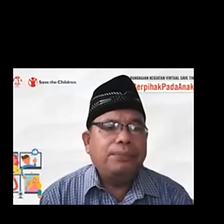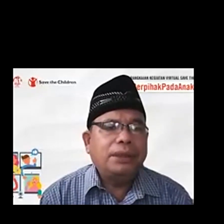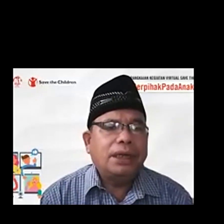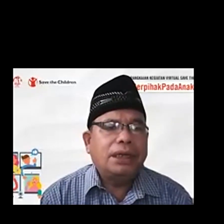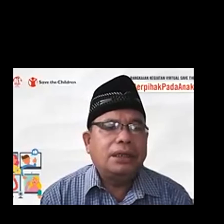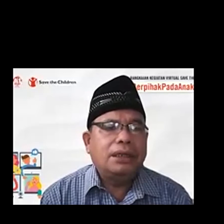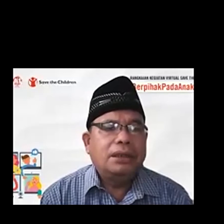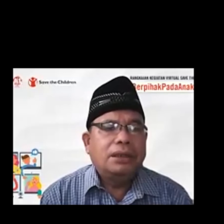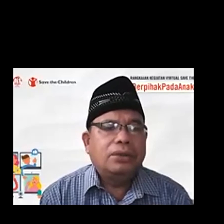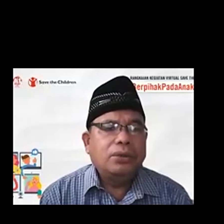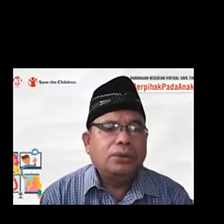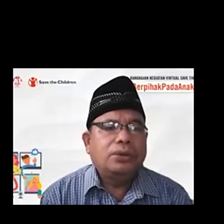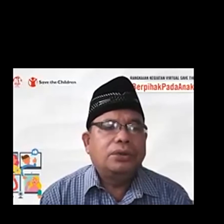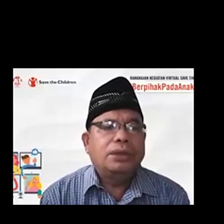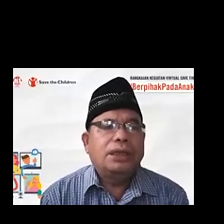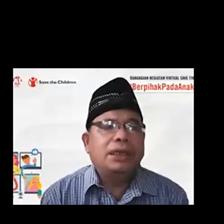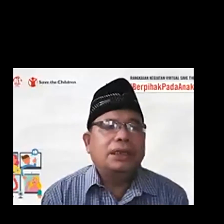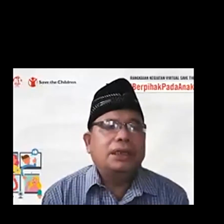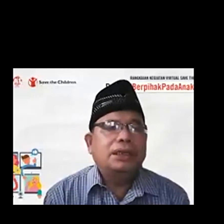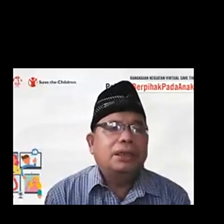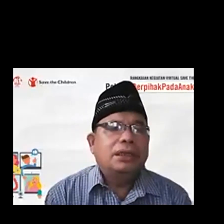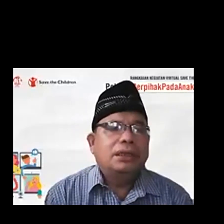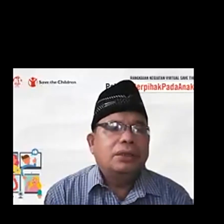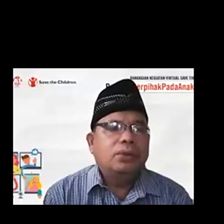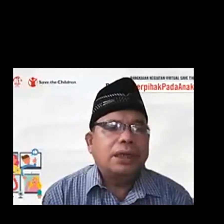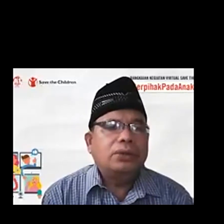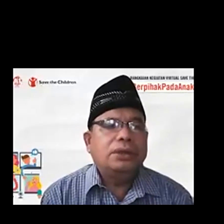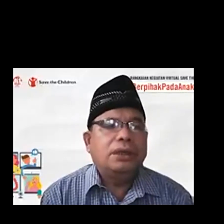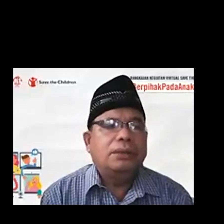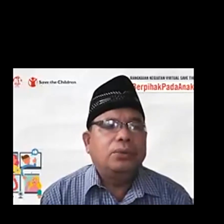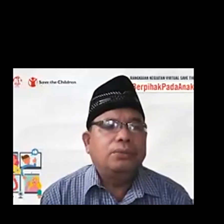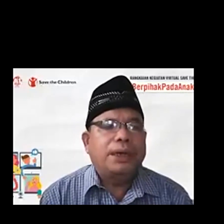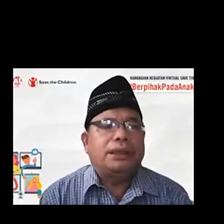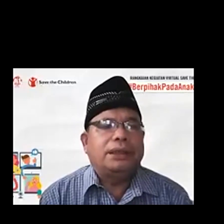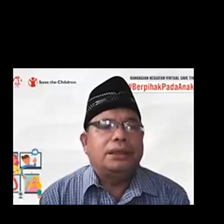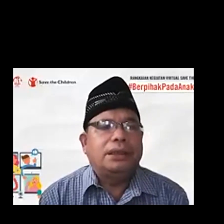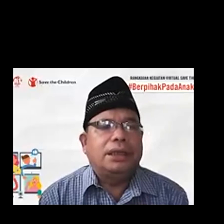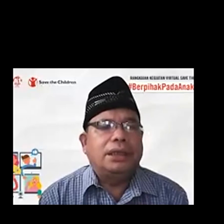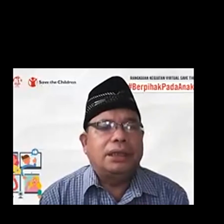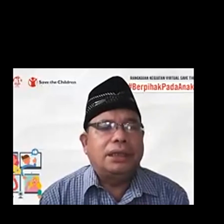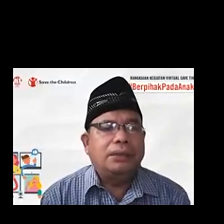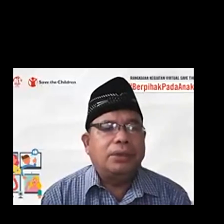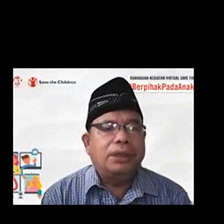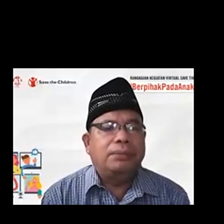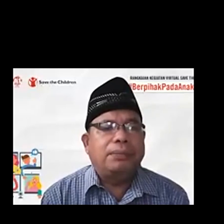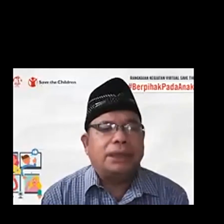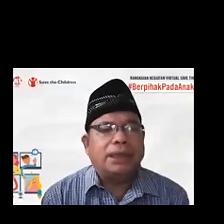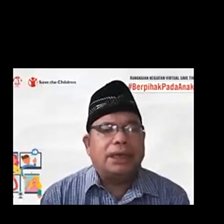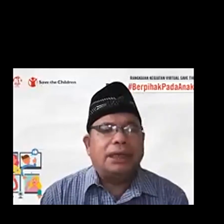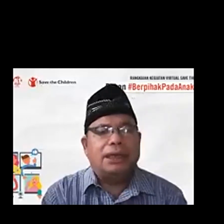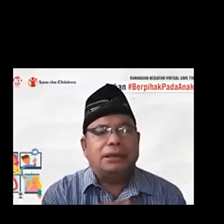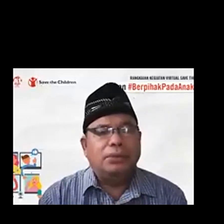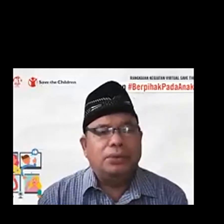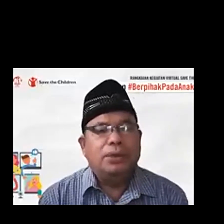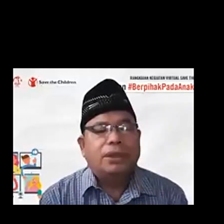sampai sekarang terus, dan akhirnya 234. Nah ini nanti mungkin beberapa